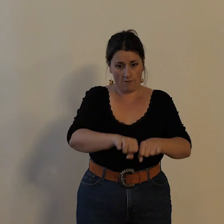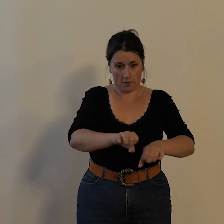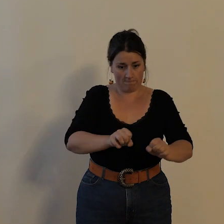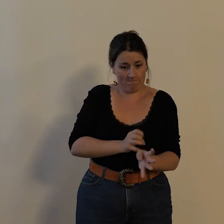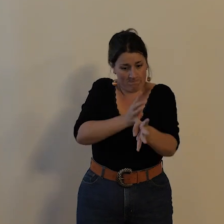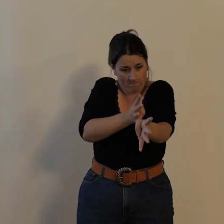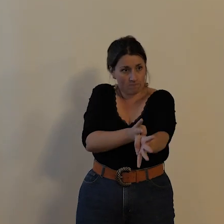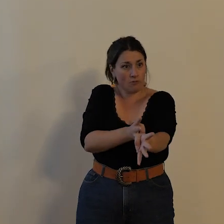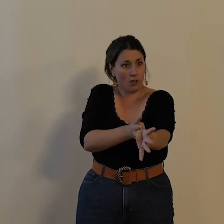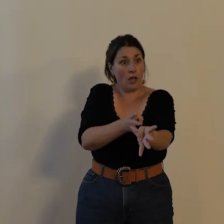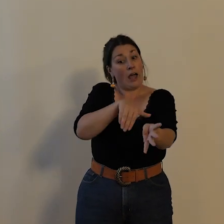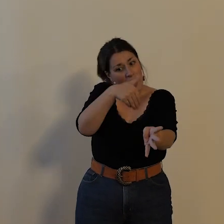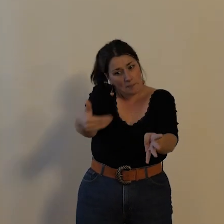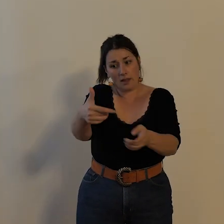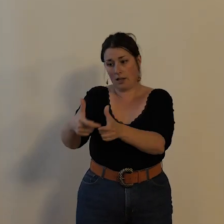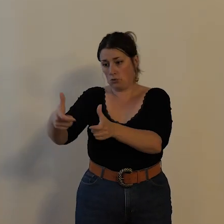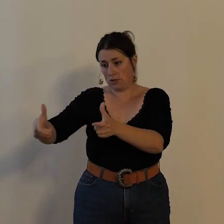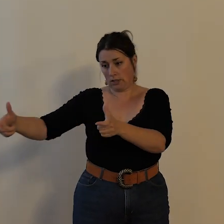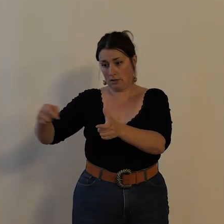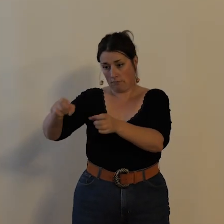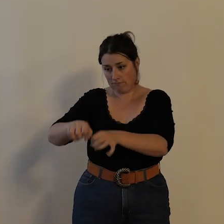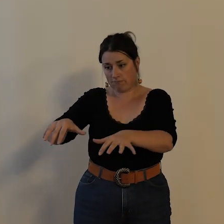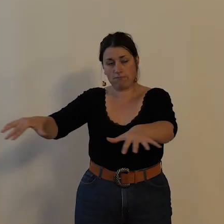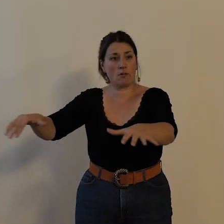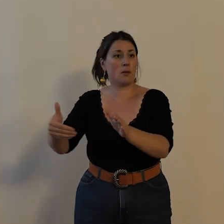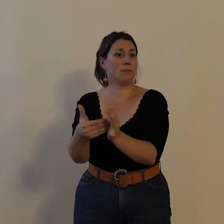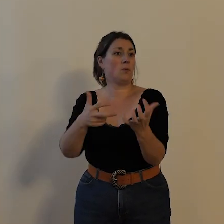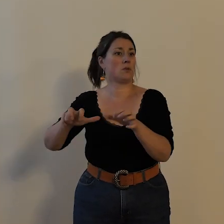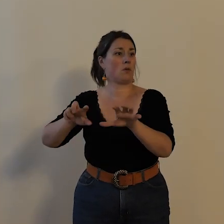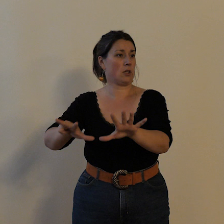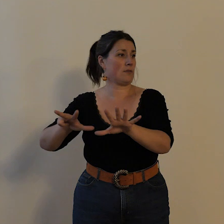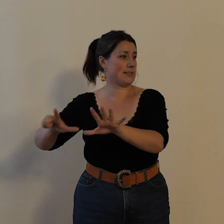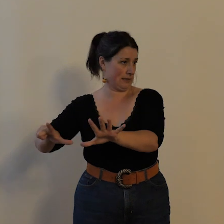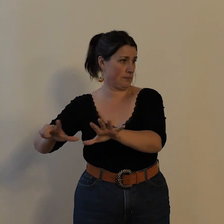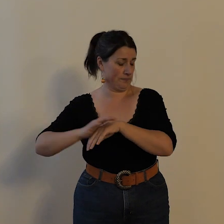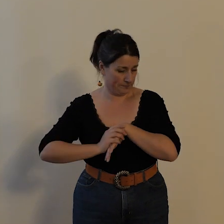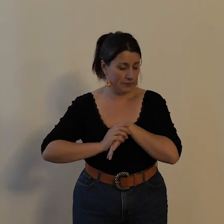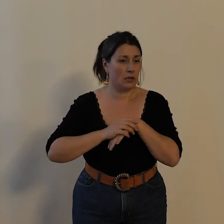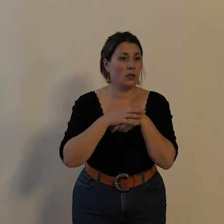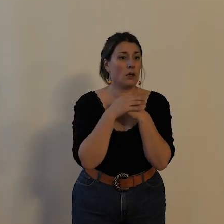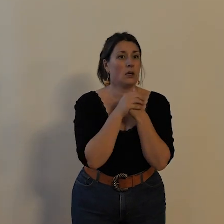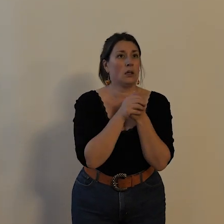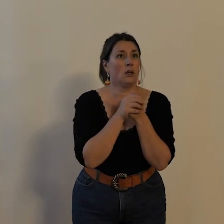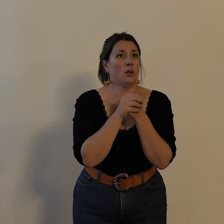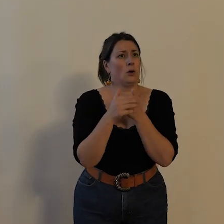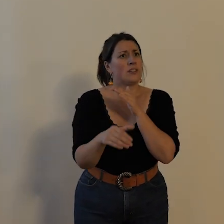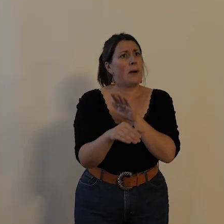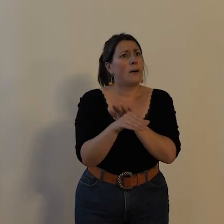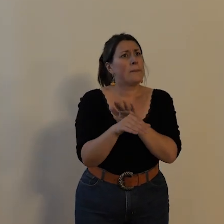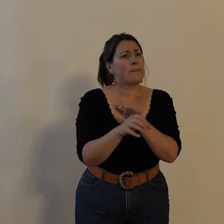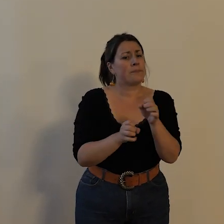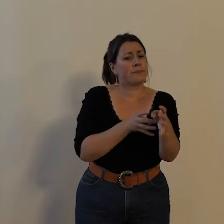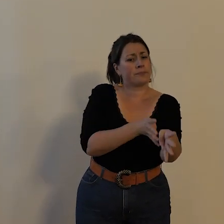j'allais dire industrielle l'est en 1887 alors au départ la bicyclette est à